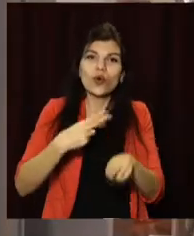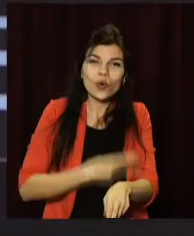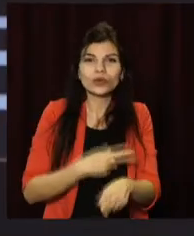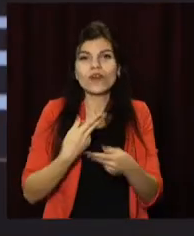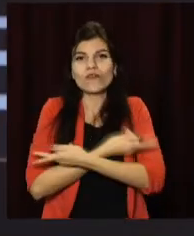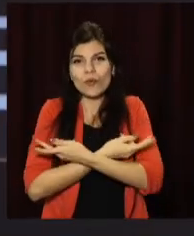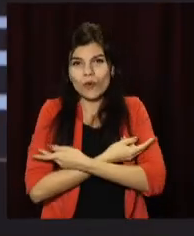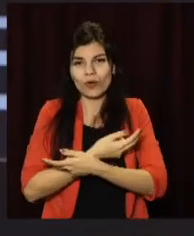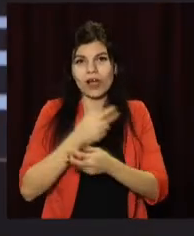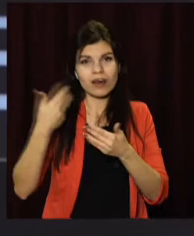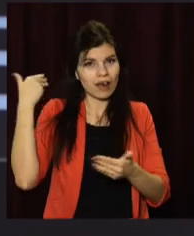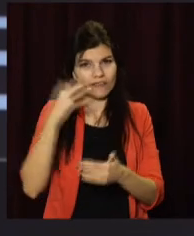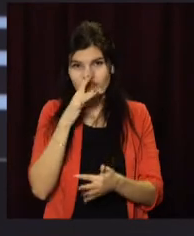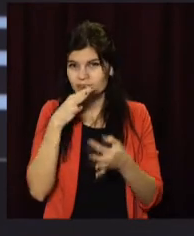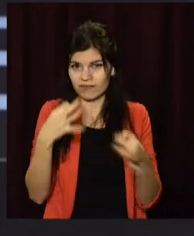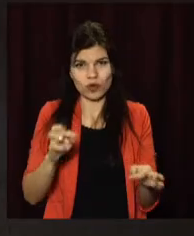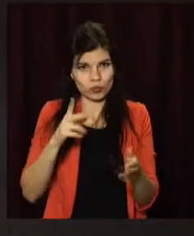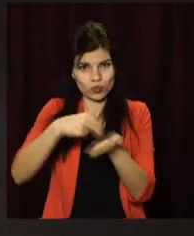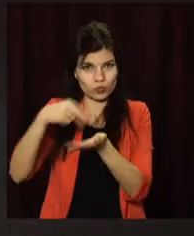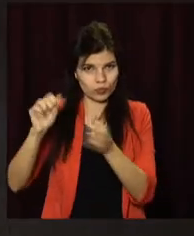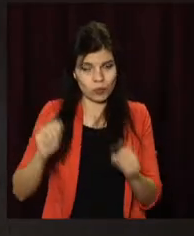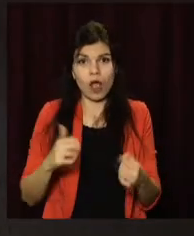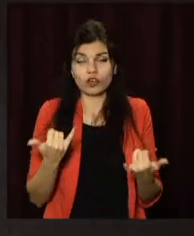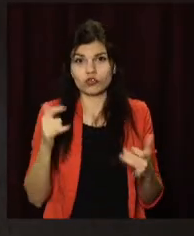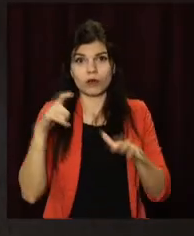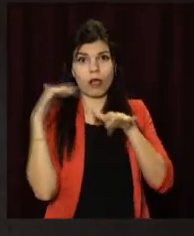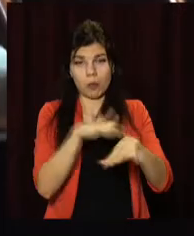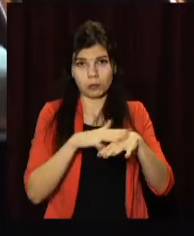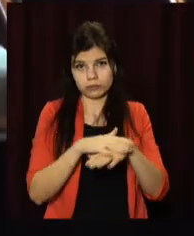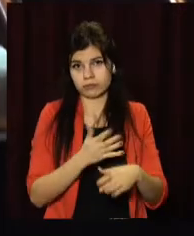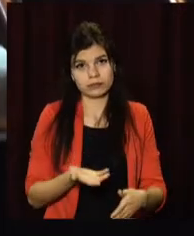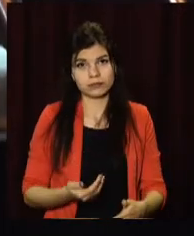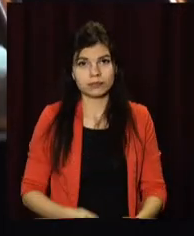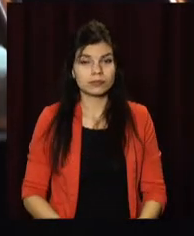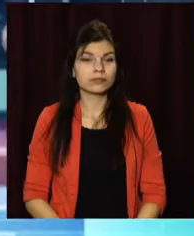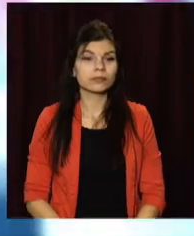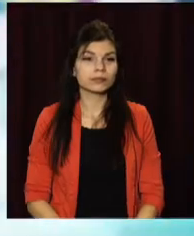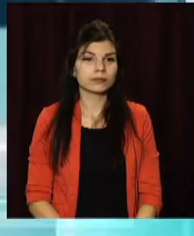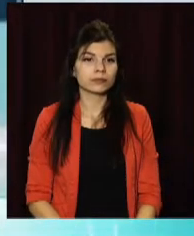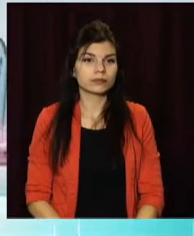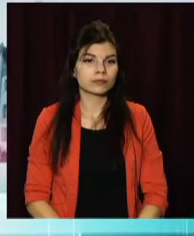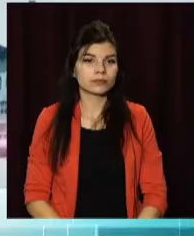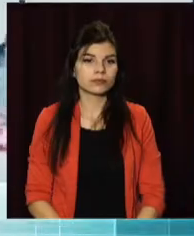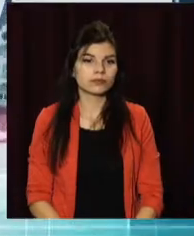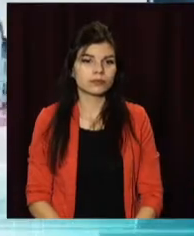футболками. Юлія Вілінська, Євген Ошарін, Open News, телеканал «Відкритий».